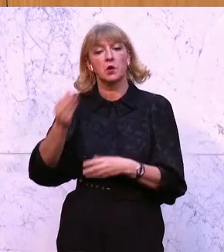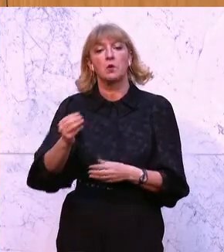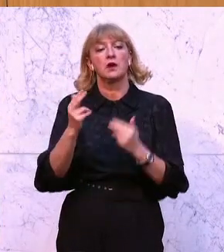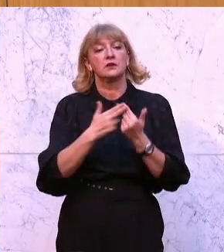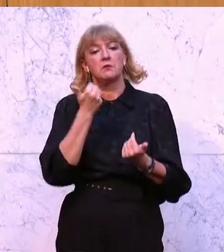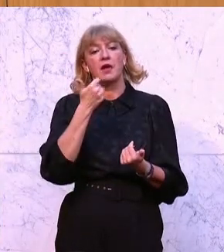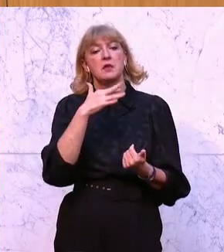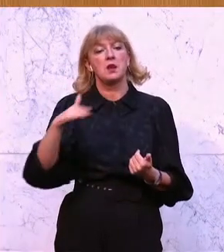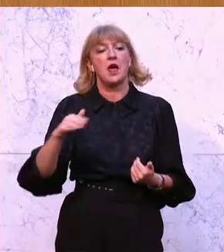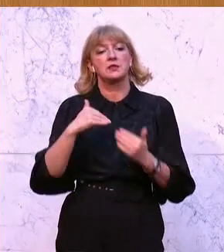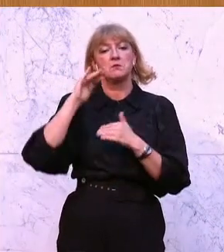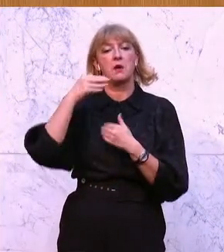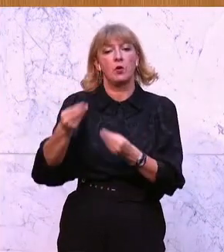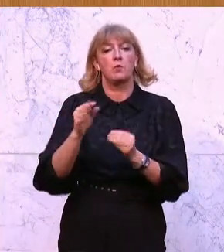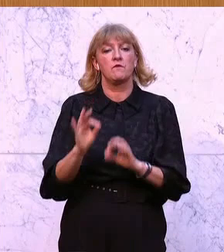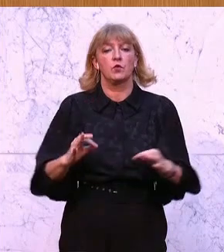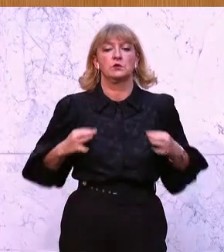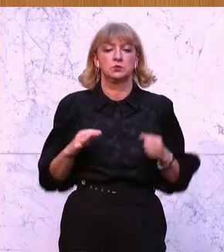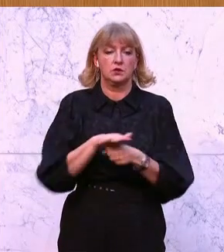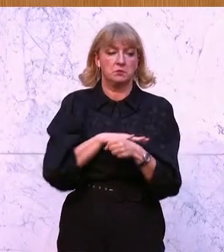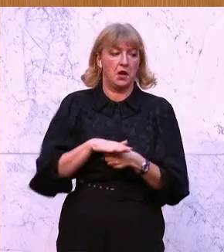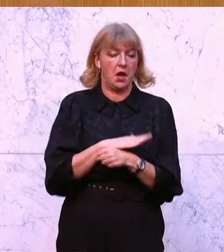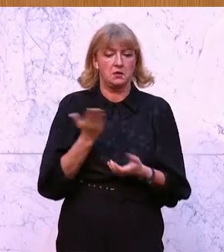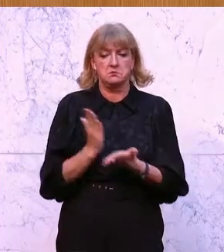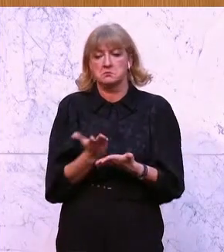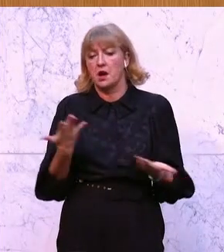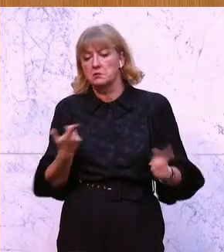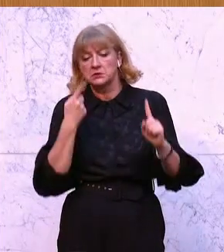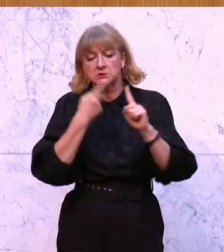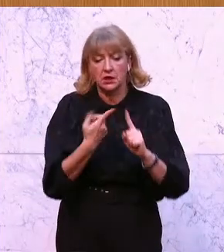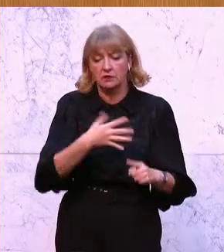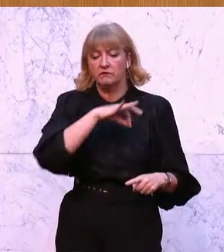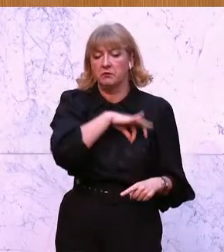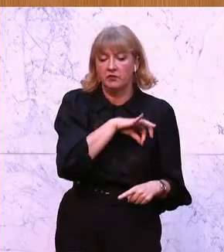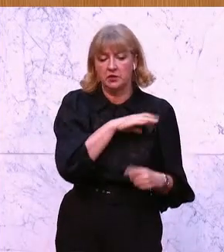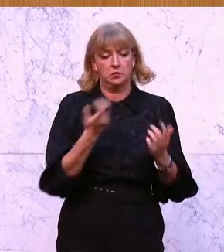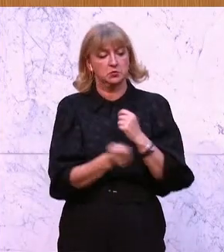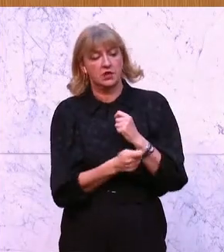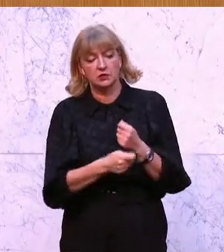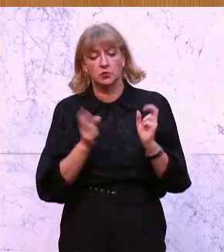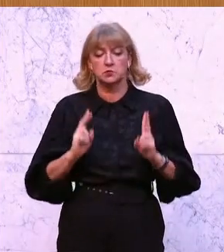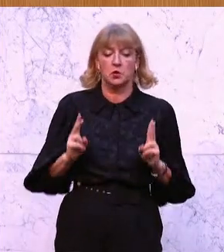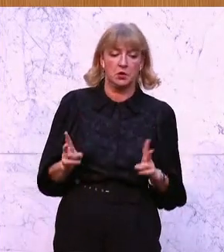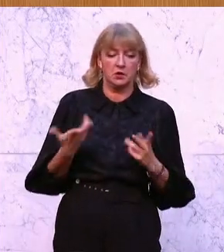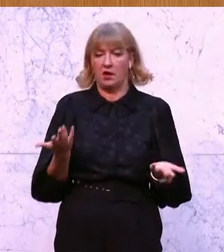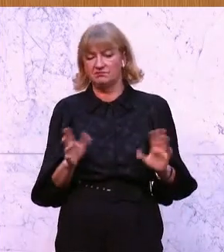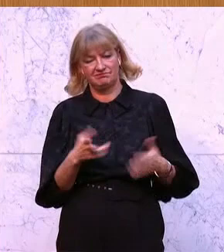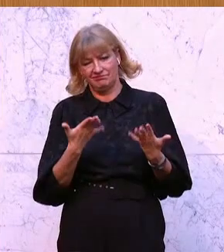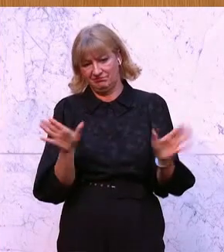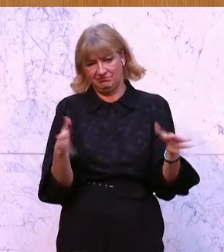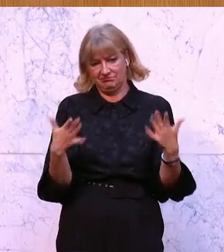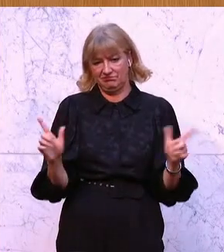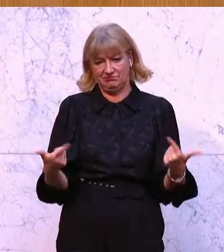Milliarde mehr Geld für den Gesundheitsbereich. Konkrete Ziele, Verpflichtungen, Sanktionsmöglichkeiten, Fehlanzeige